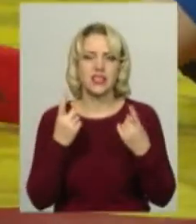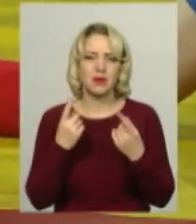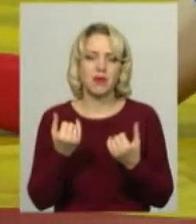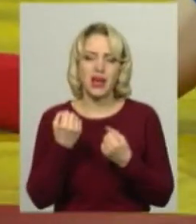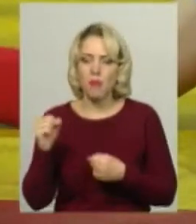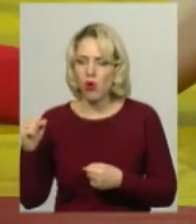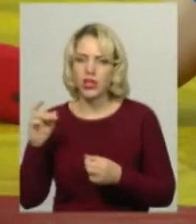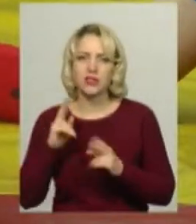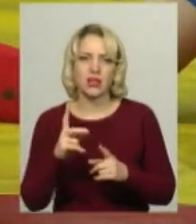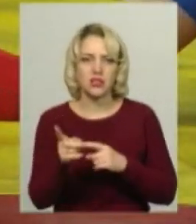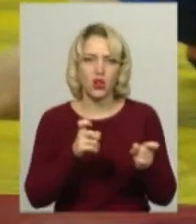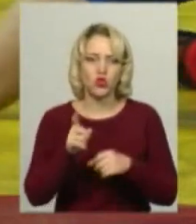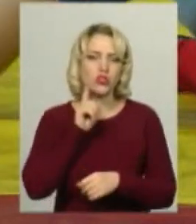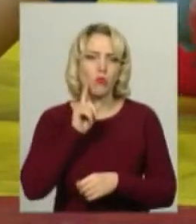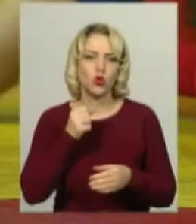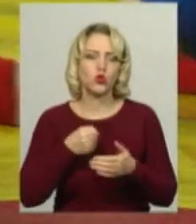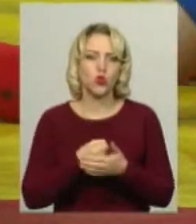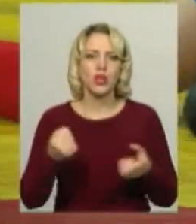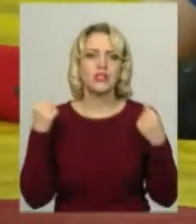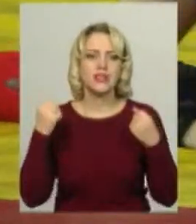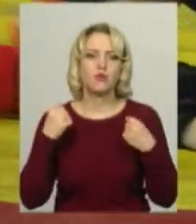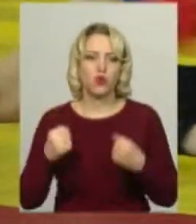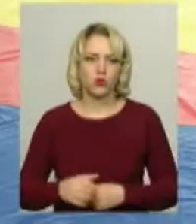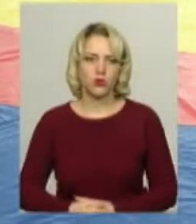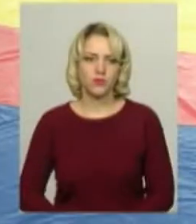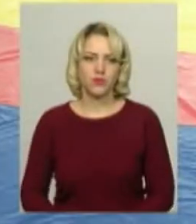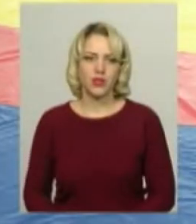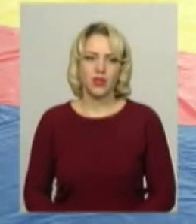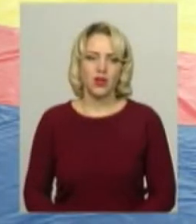змаганнях, скільки залучення молоді до спорту та здорового способу життя.